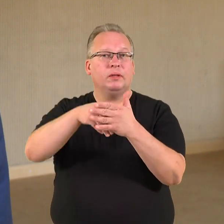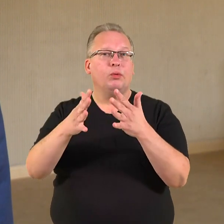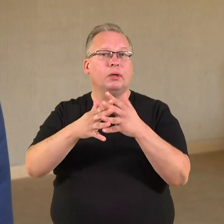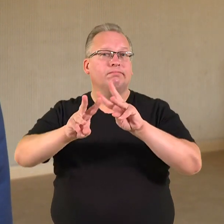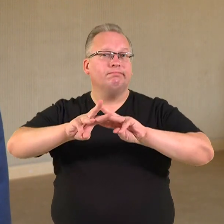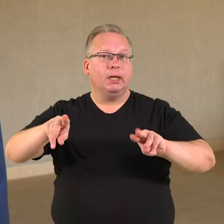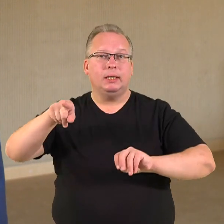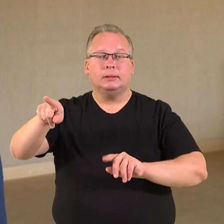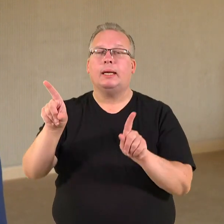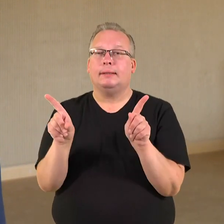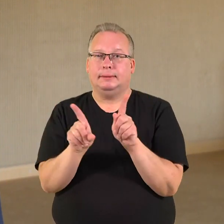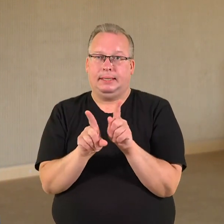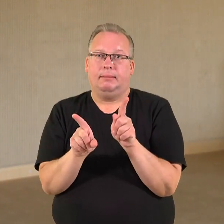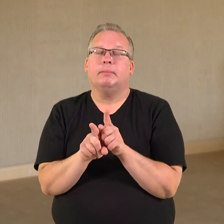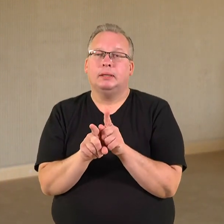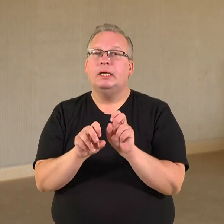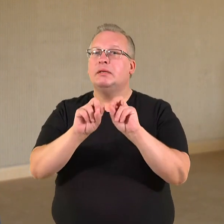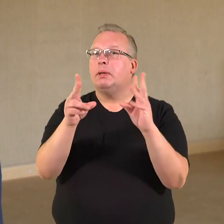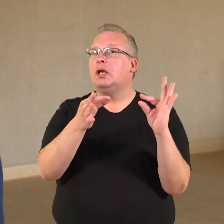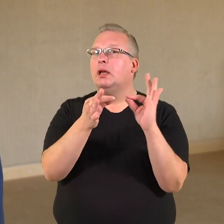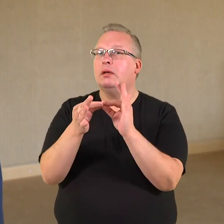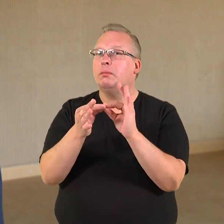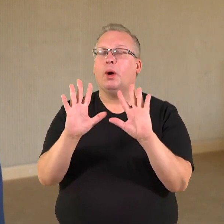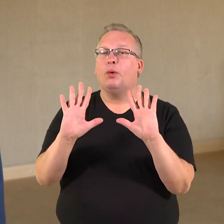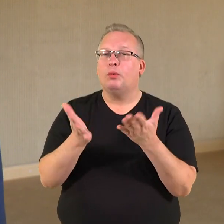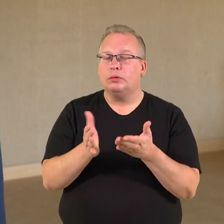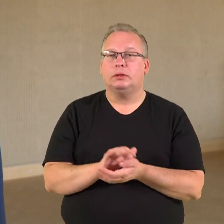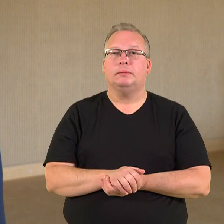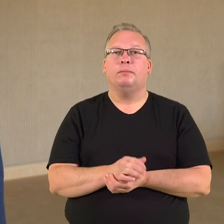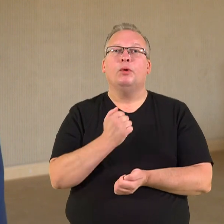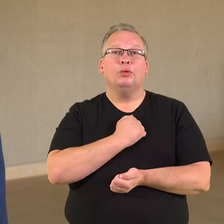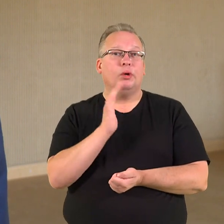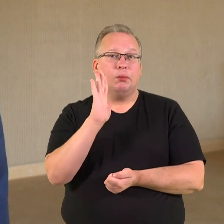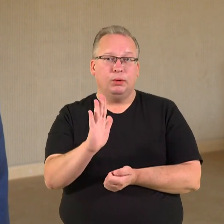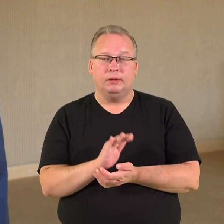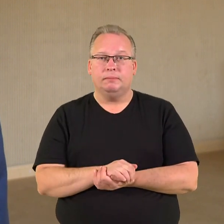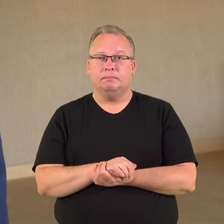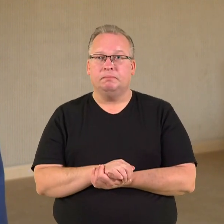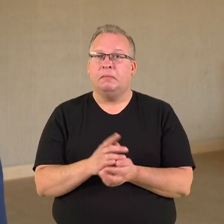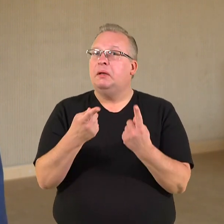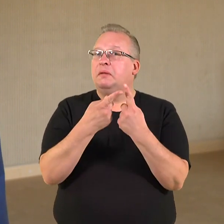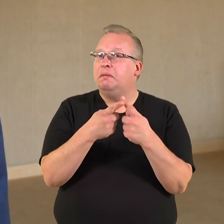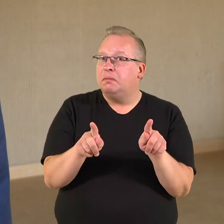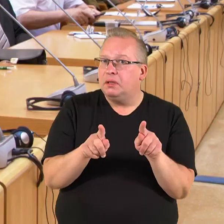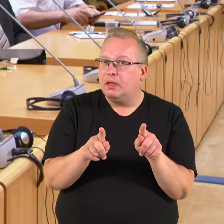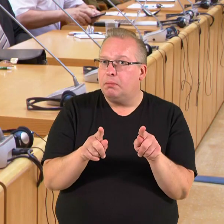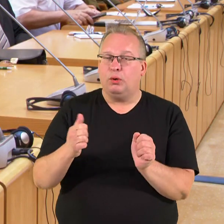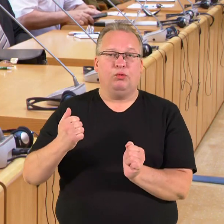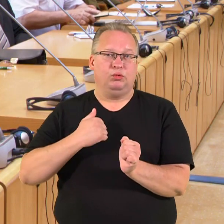sakykime, yra taip pat įtvirtinti tam tikrai specialūs ryšiai, tai kas mano nuo mane visiškai nebūdinga sukarintai